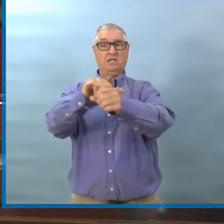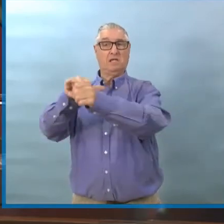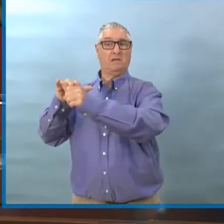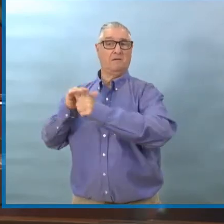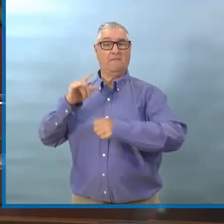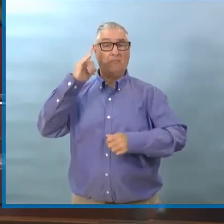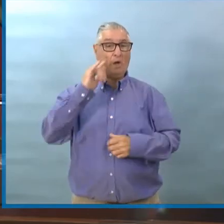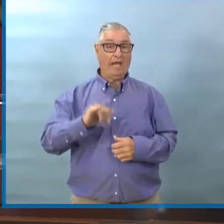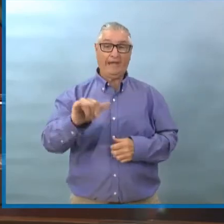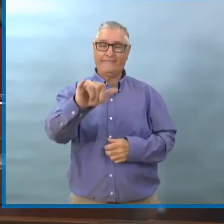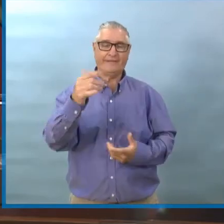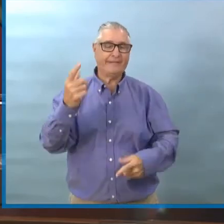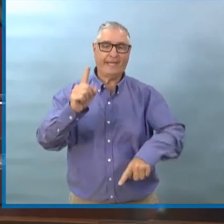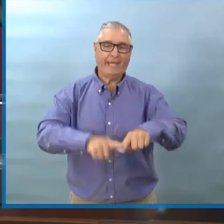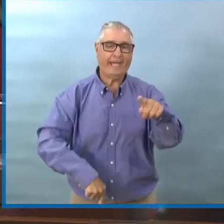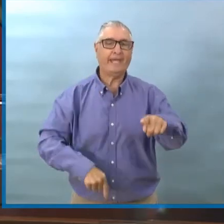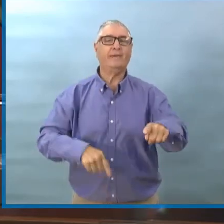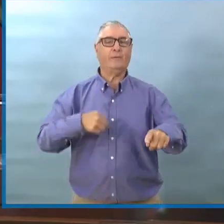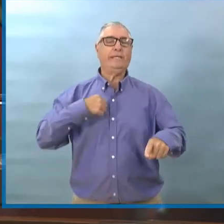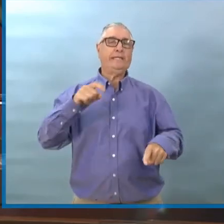se fait dans la prise de décision.